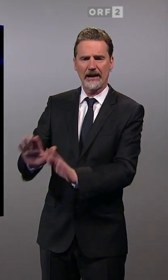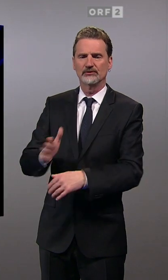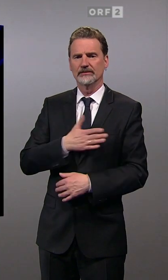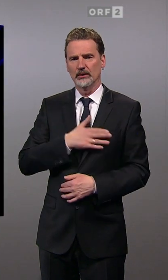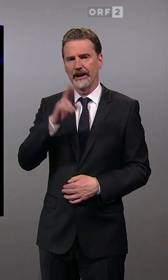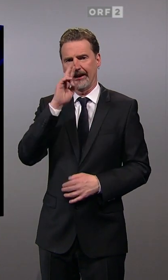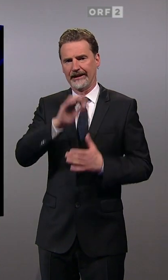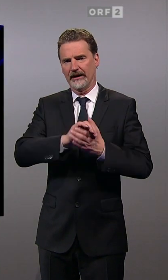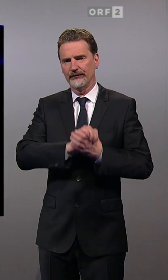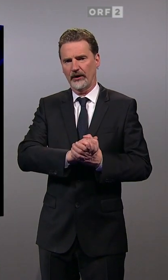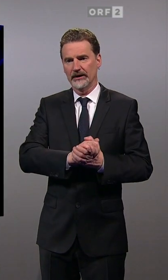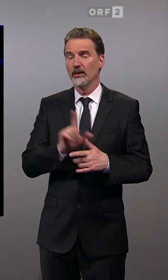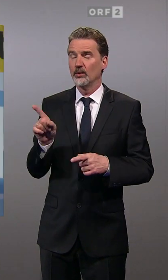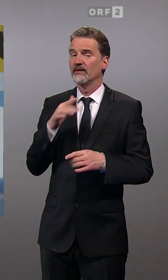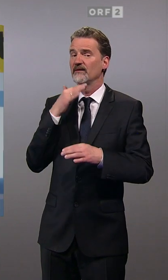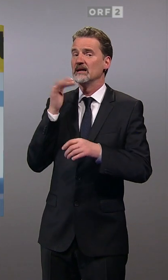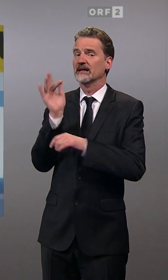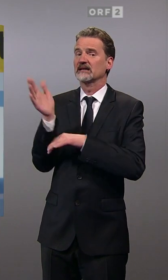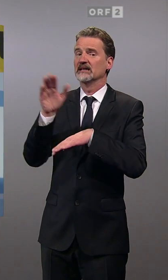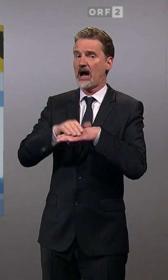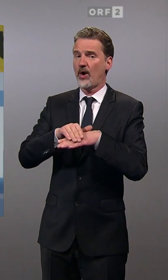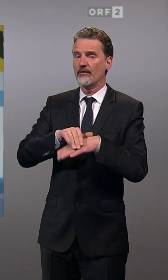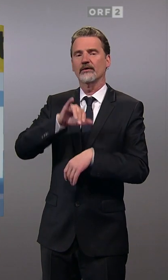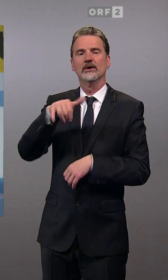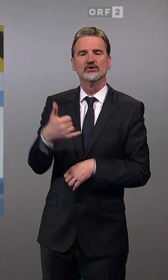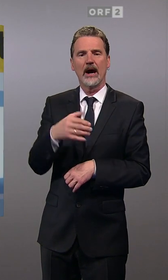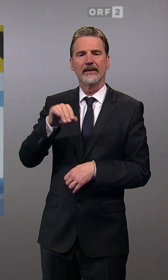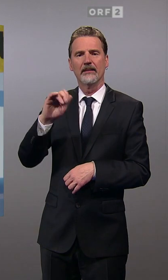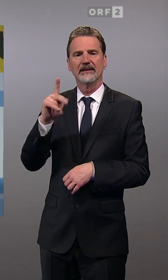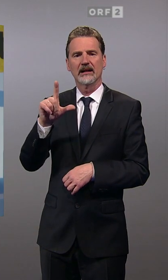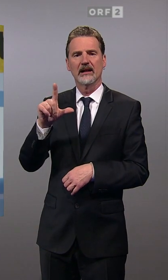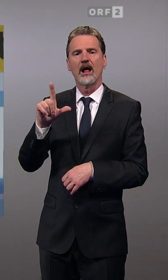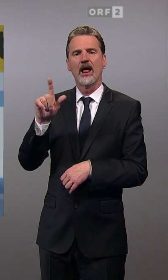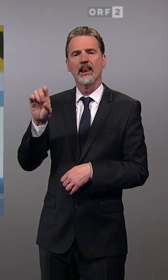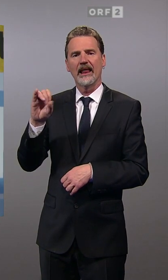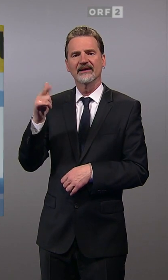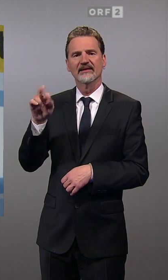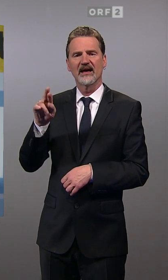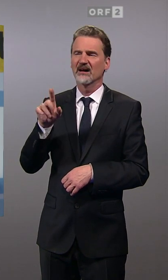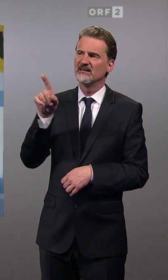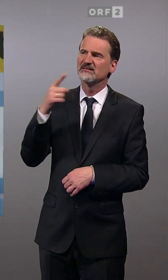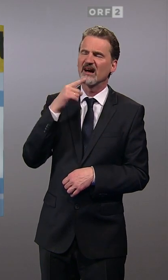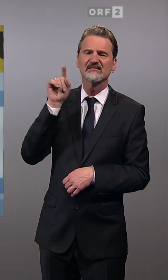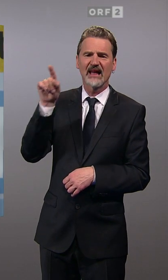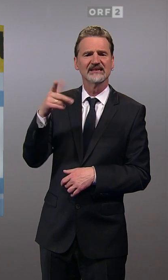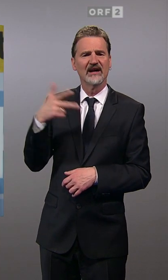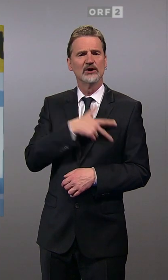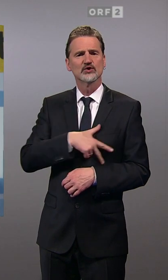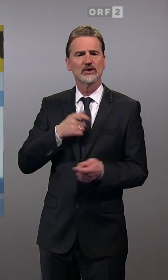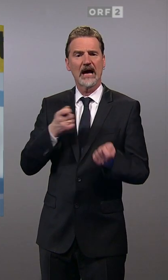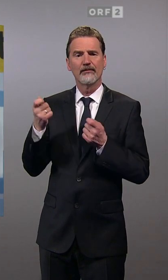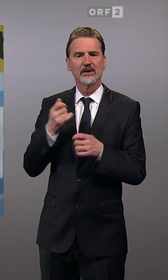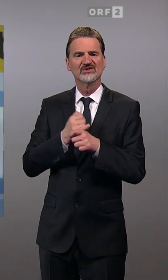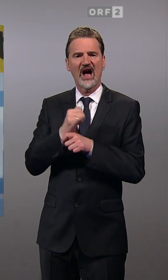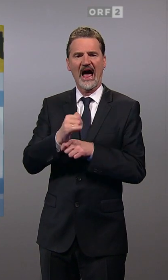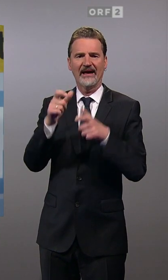mit viel Kritik an Mikkel Leitner. Johanna Mikkel Leitner ist ein sozialpolitischer Eiskasten. Und es ist höchste Zeit, dass